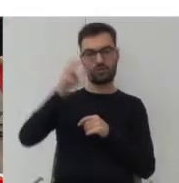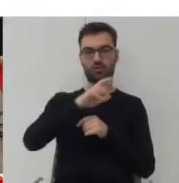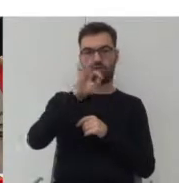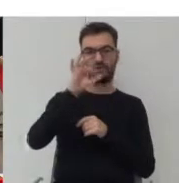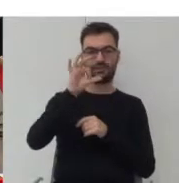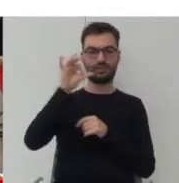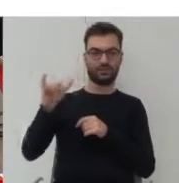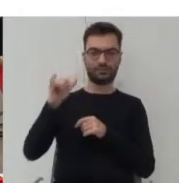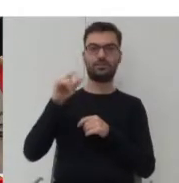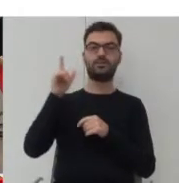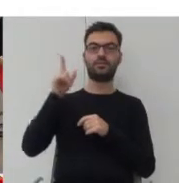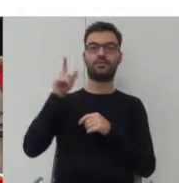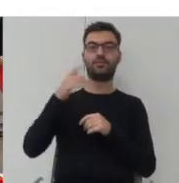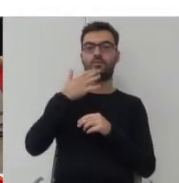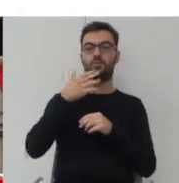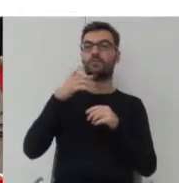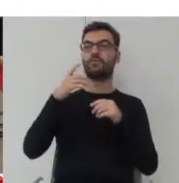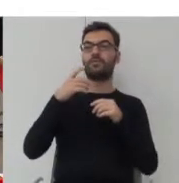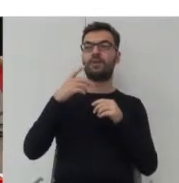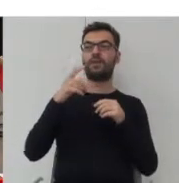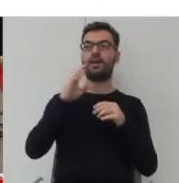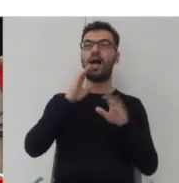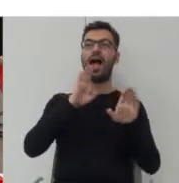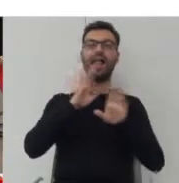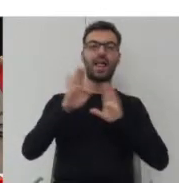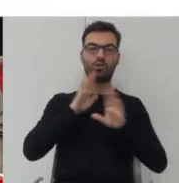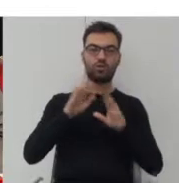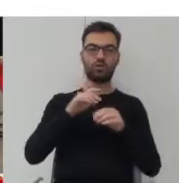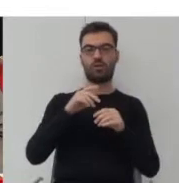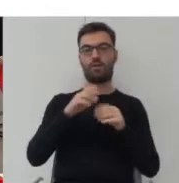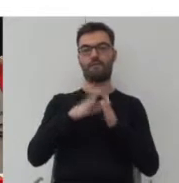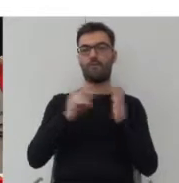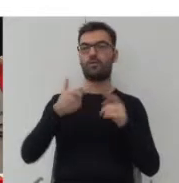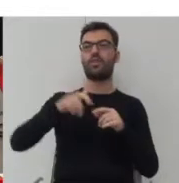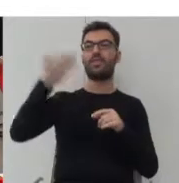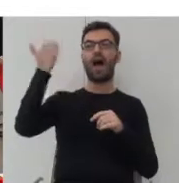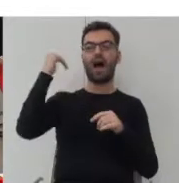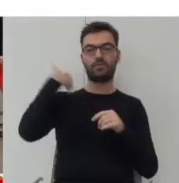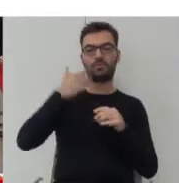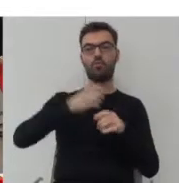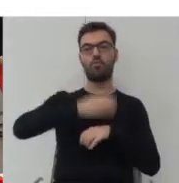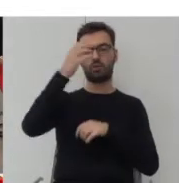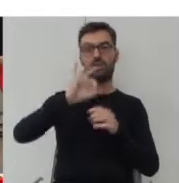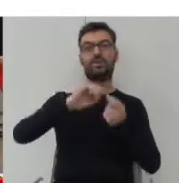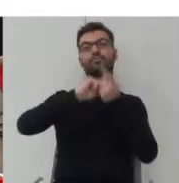która mówi o analogiczności form, czyli coś, co kiedyś było budynkiem, może stać się miastem. To jest przykład